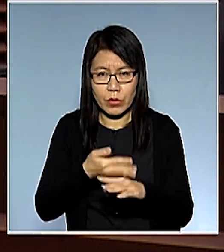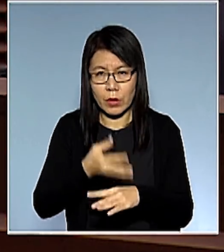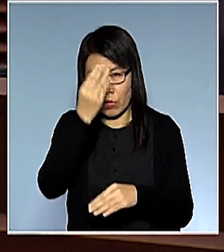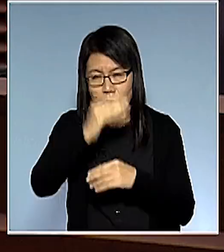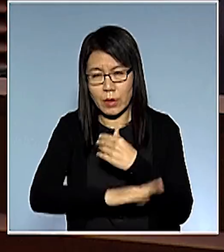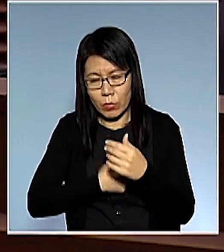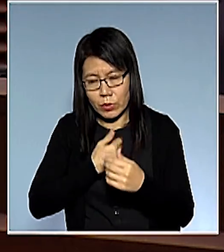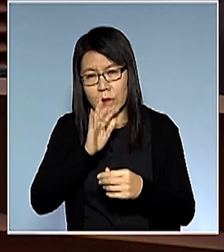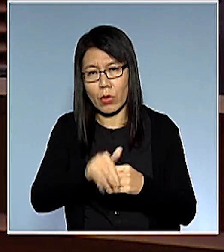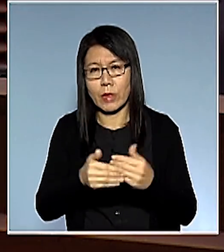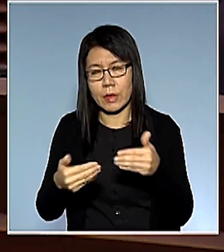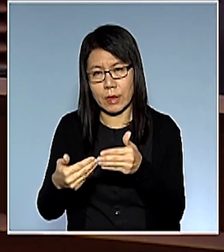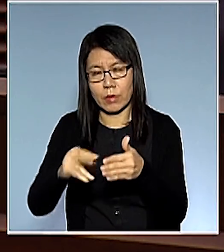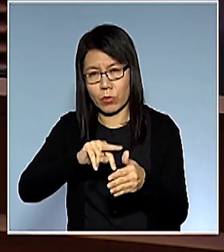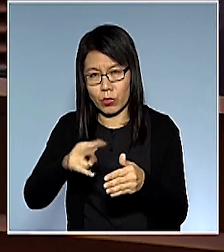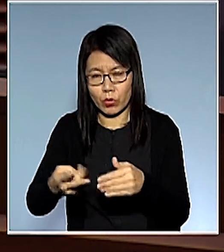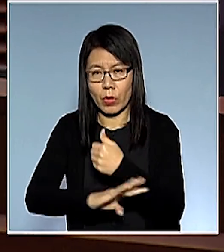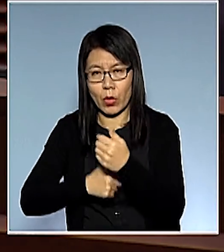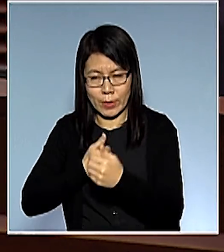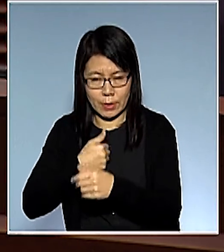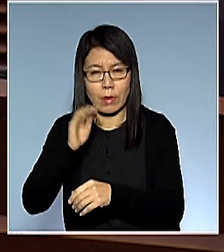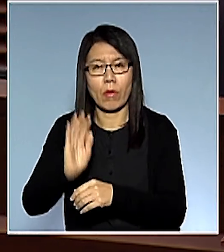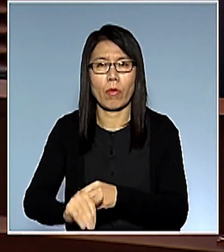就可以直接去轉做律師的意思